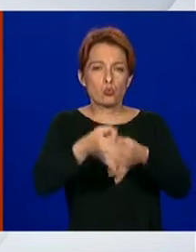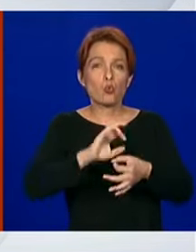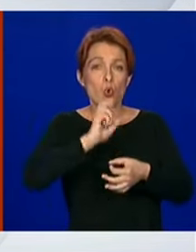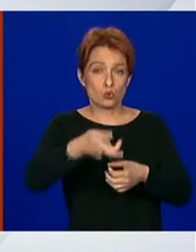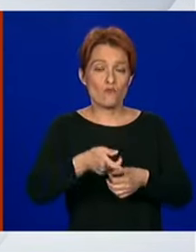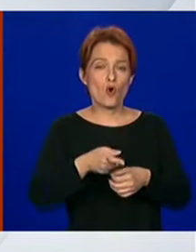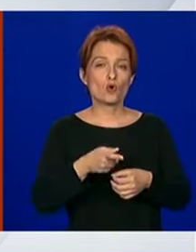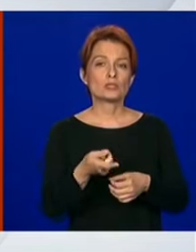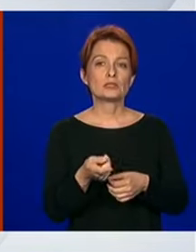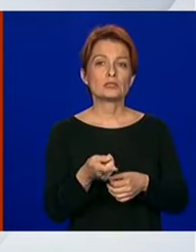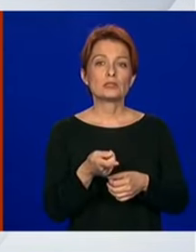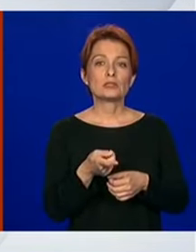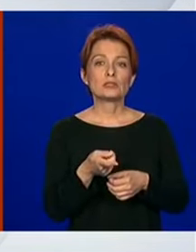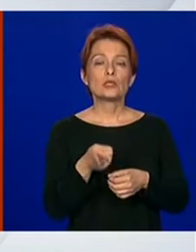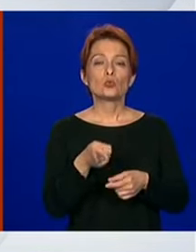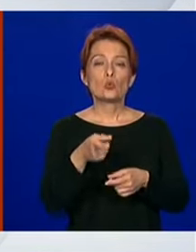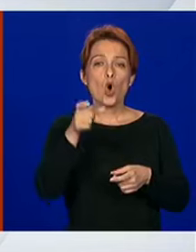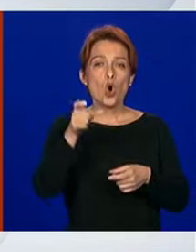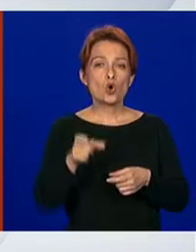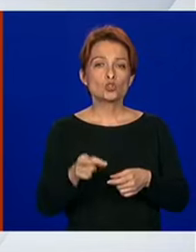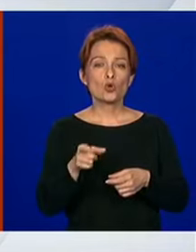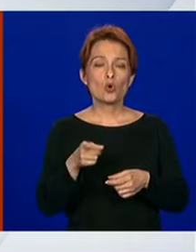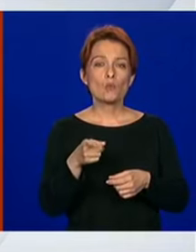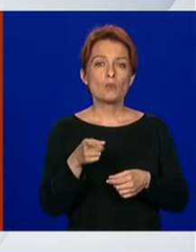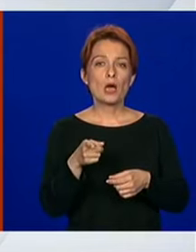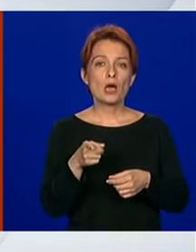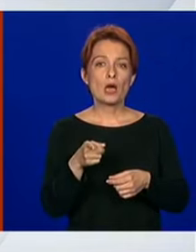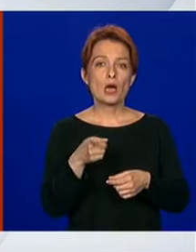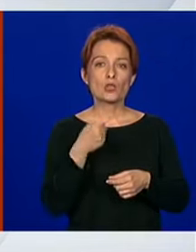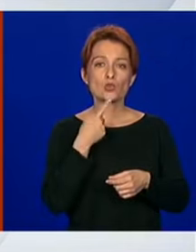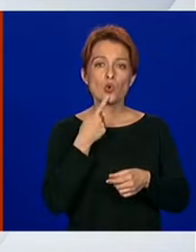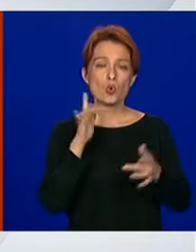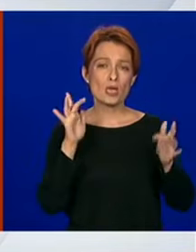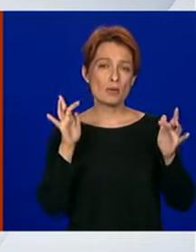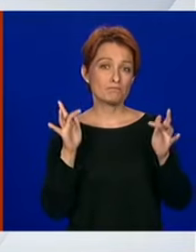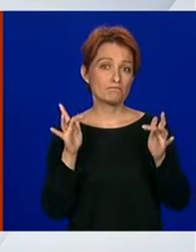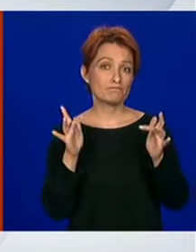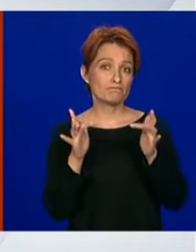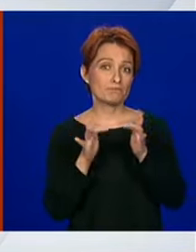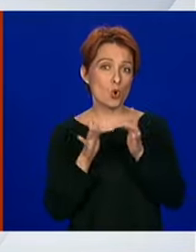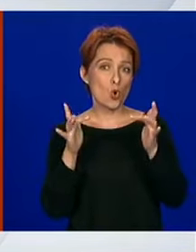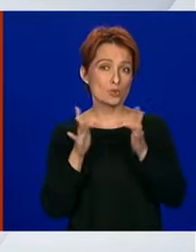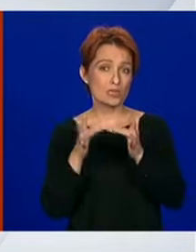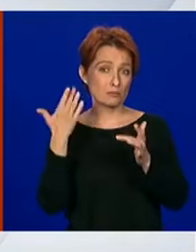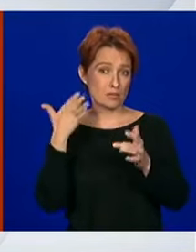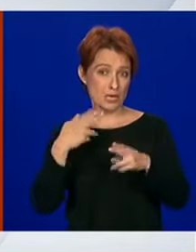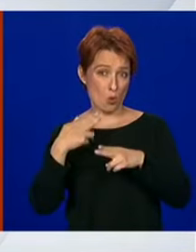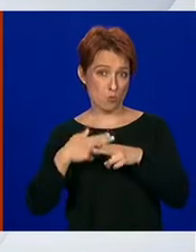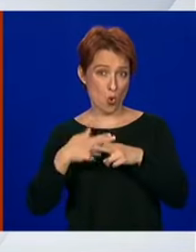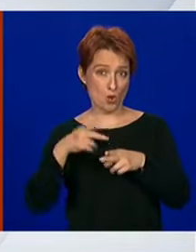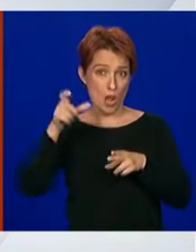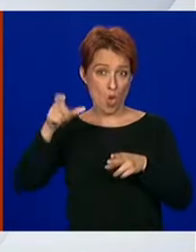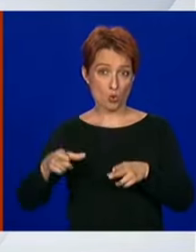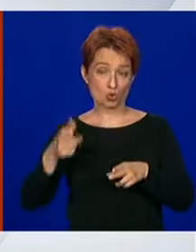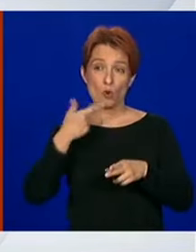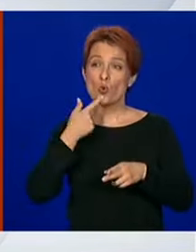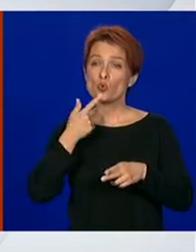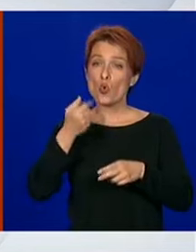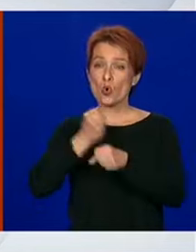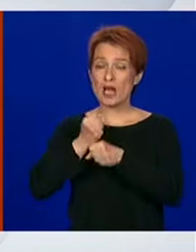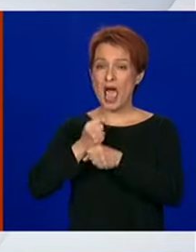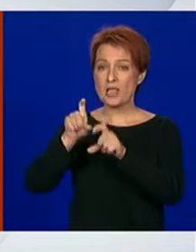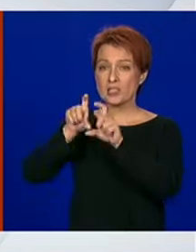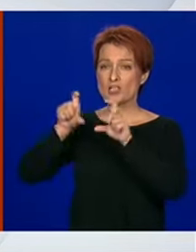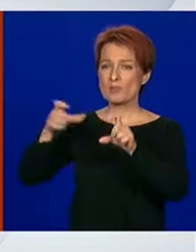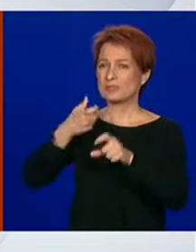radi se o osobi koja je kontakt oboljele osobe koja radi u domu za starije